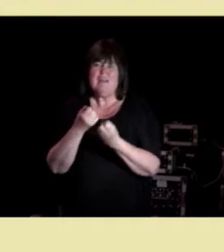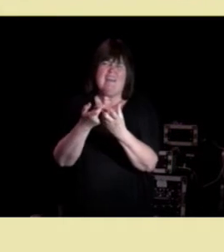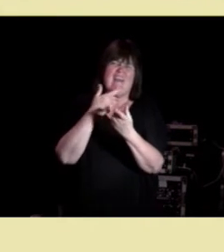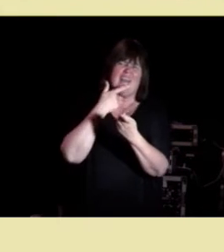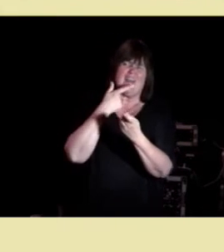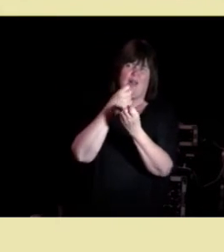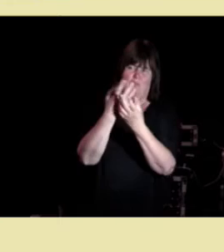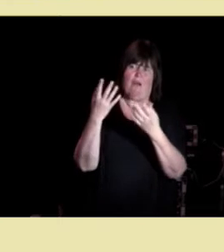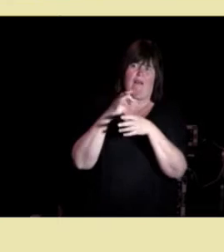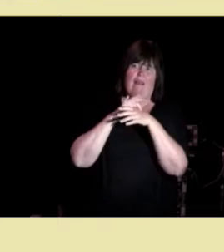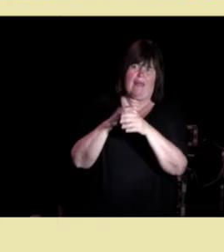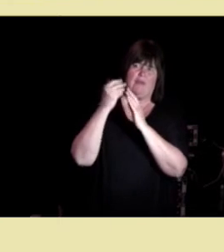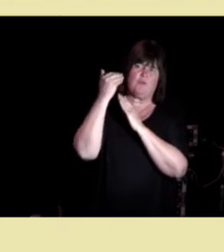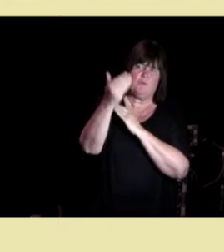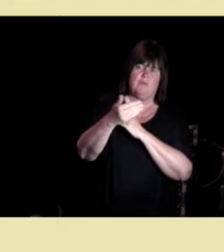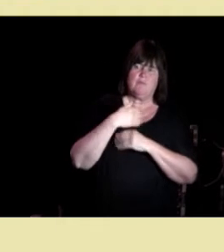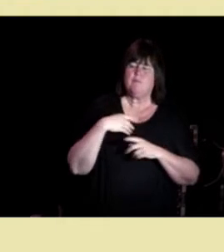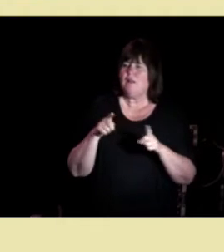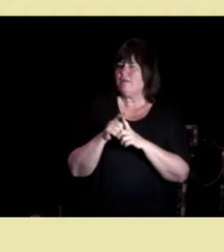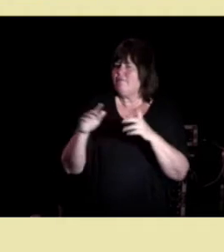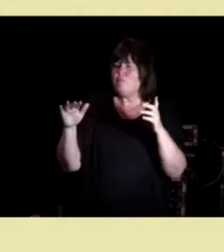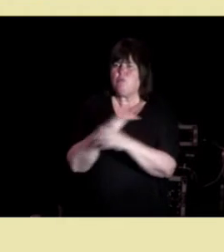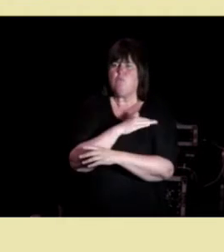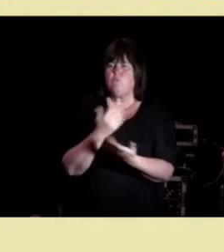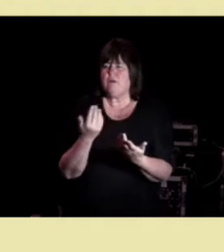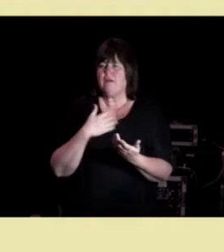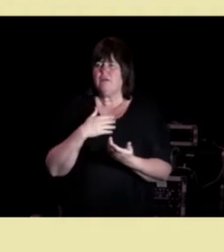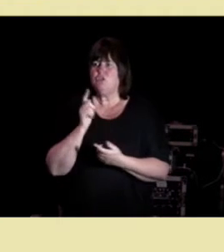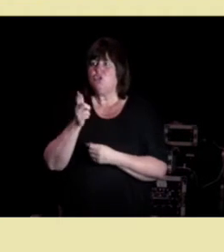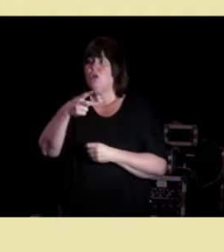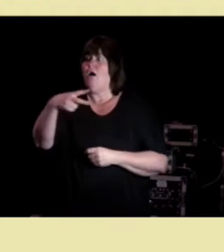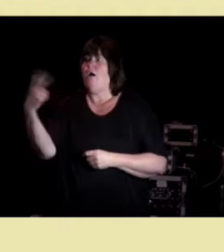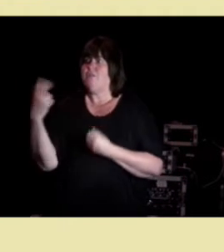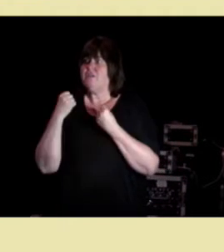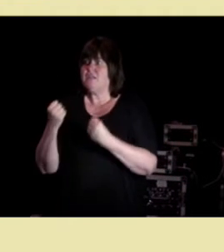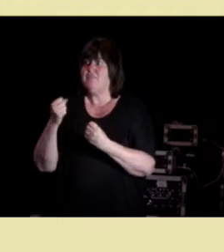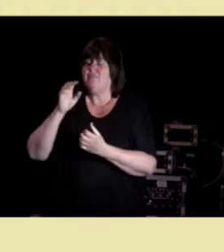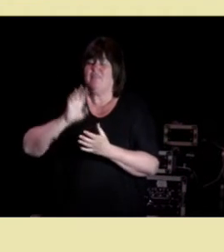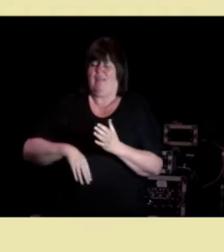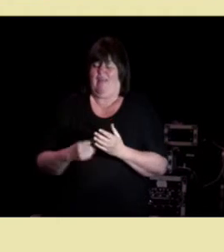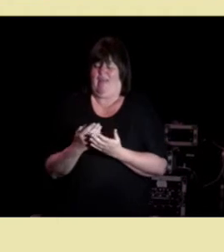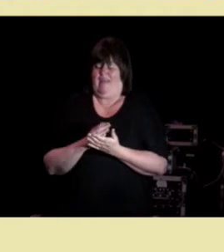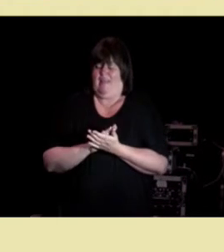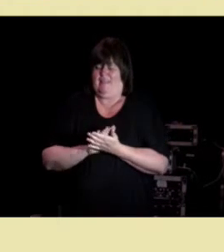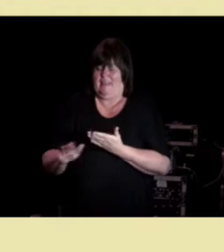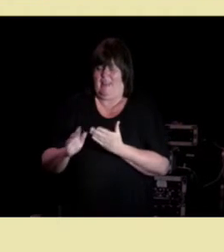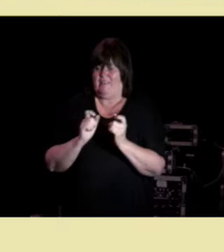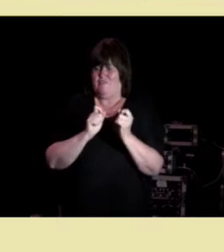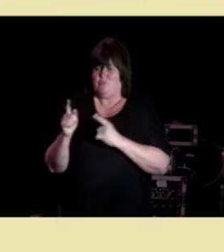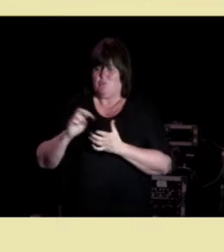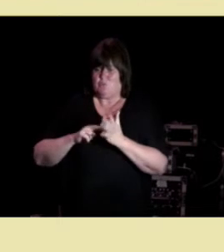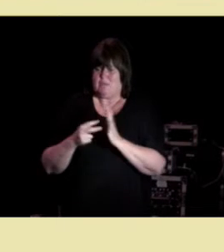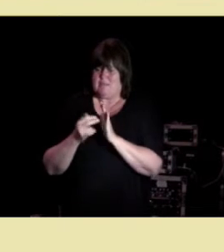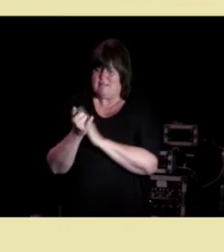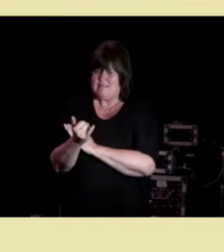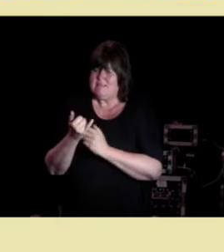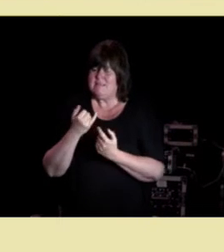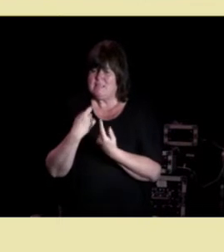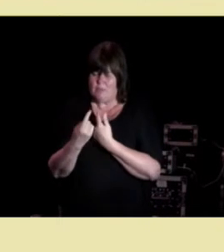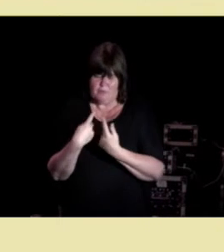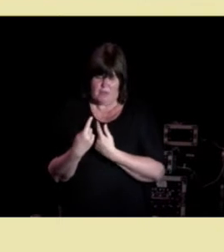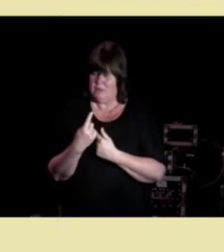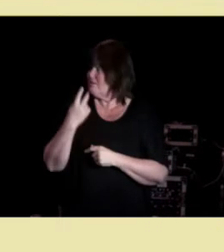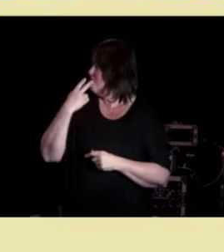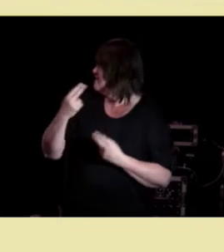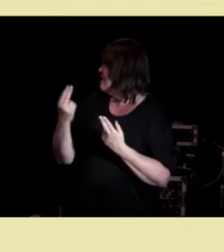likevel fordi det er andre krefter en ren informasjonsteknikk som spiller seg ut i samtalen vi ser eksempel på det her